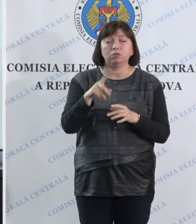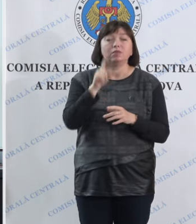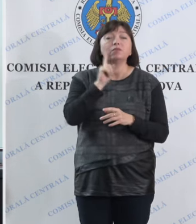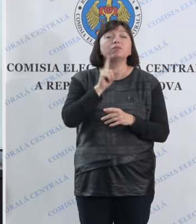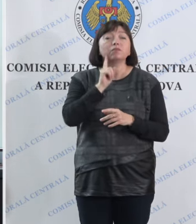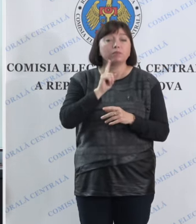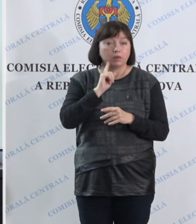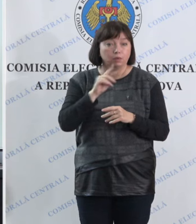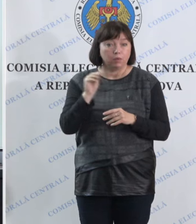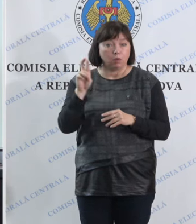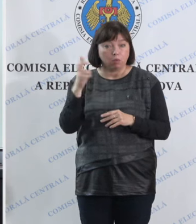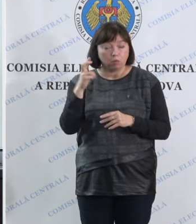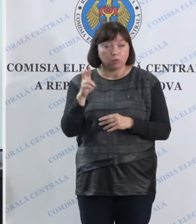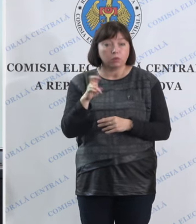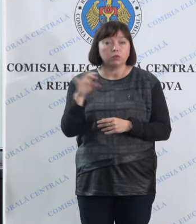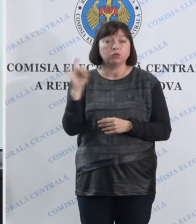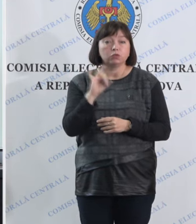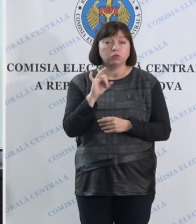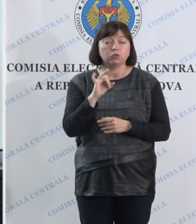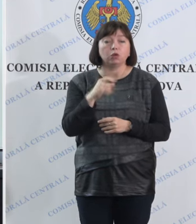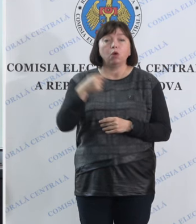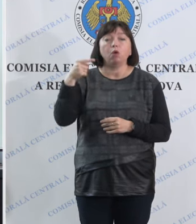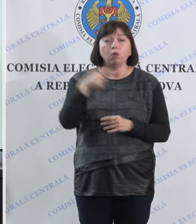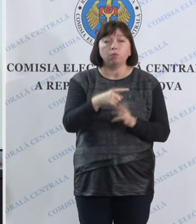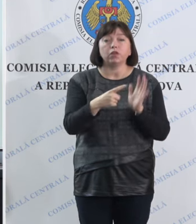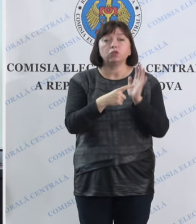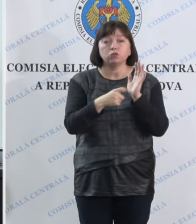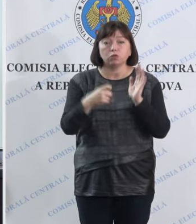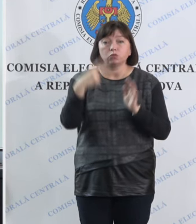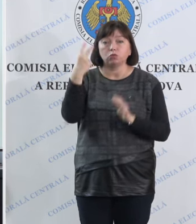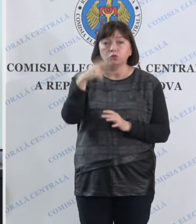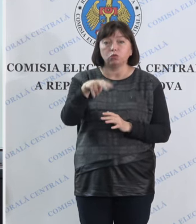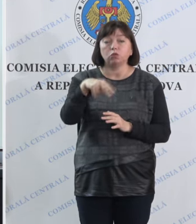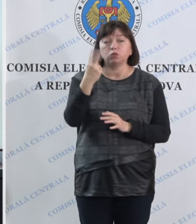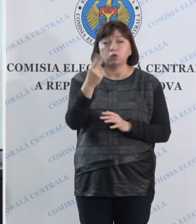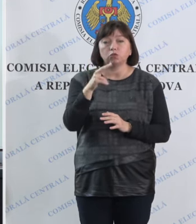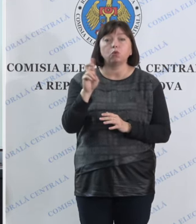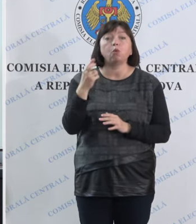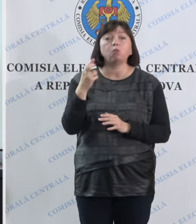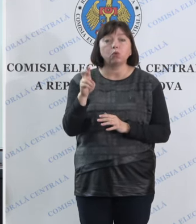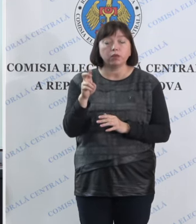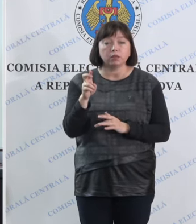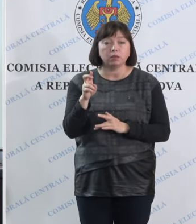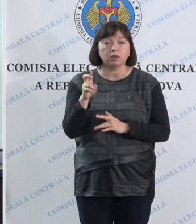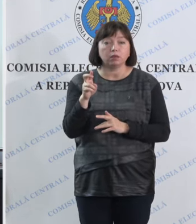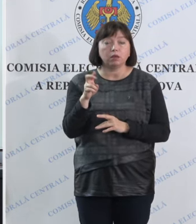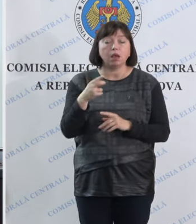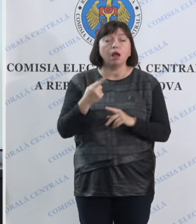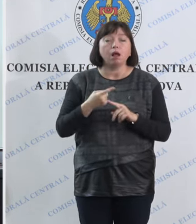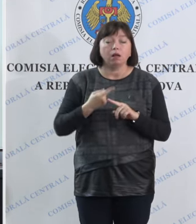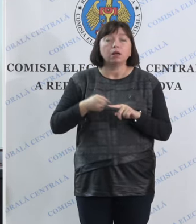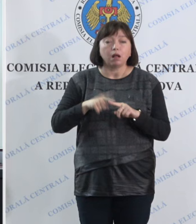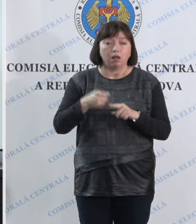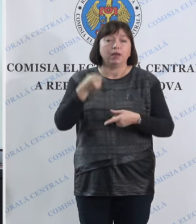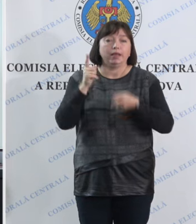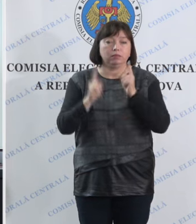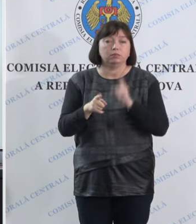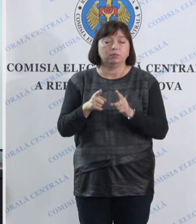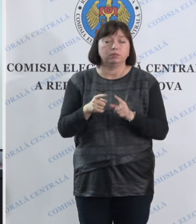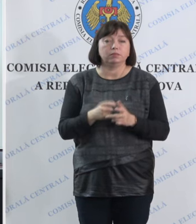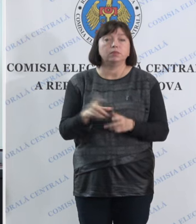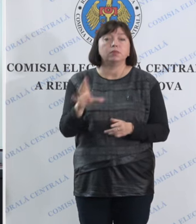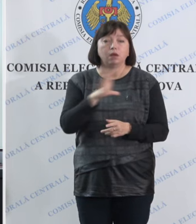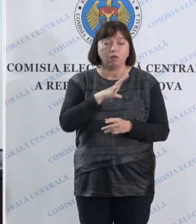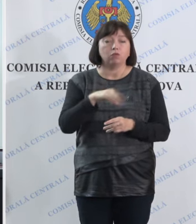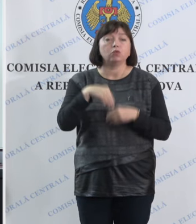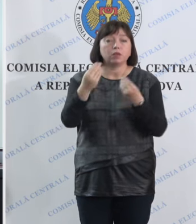provizorii și 1622 de buletine de identitate au